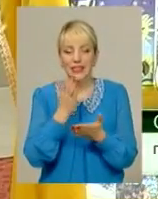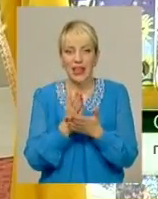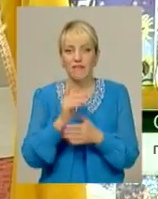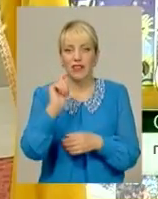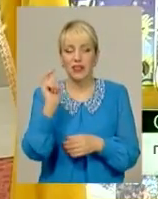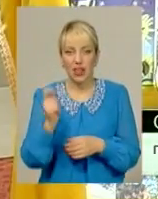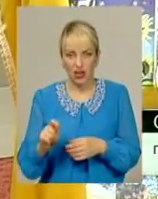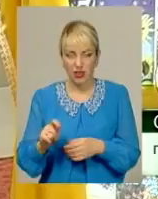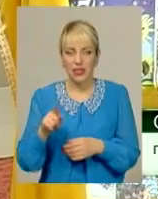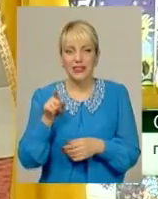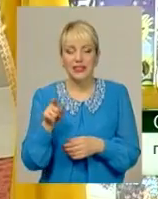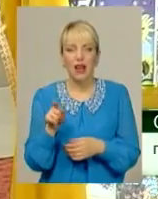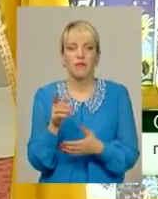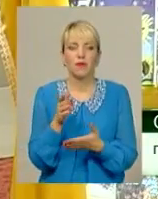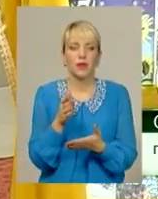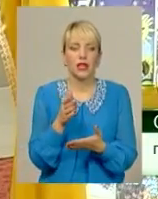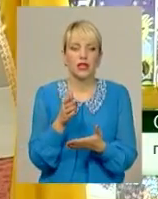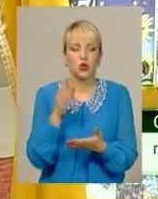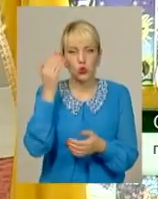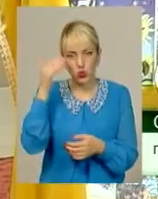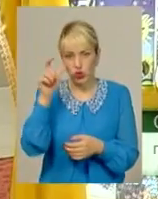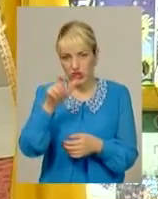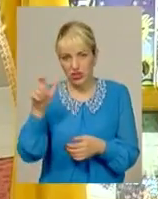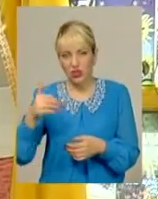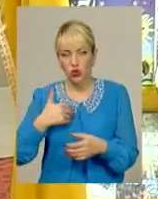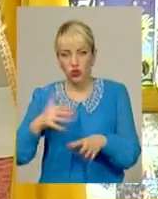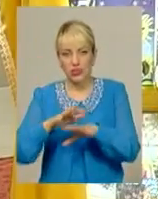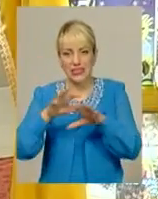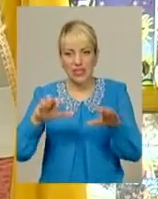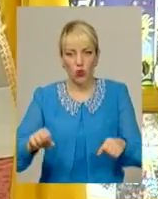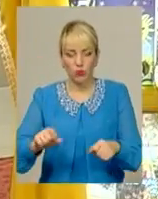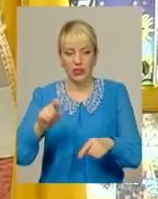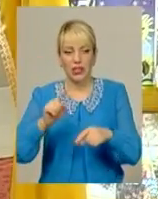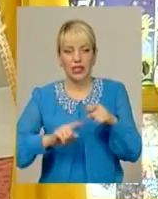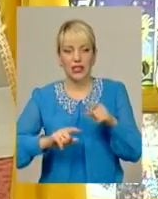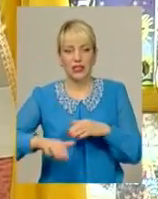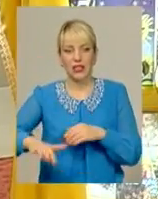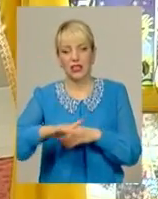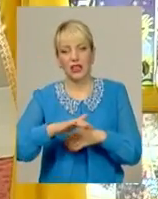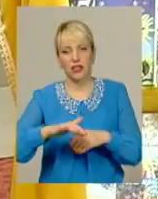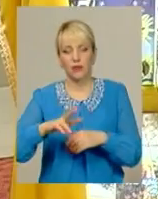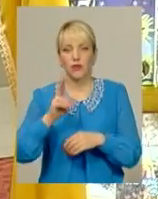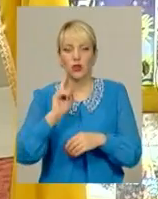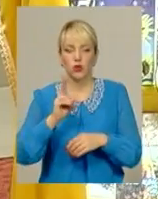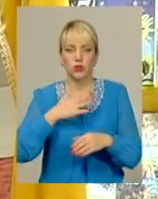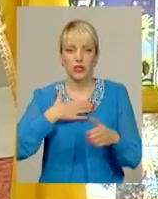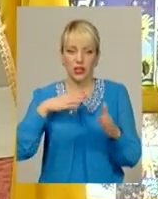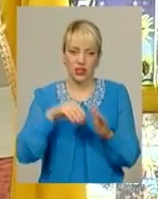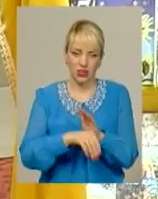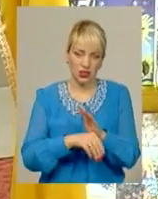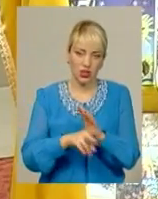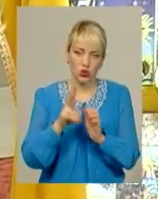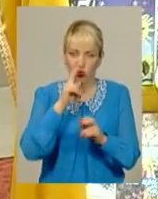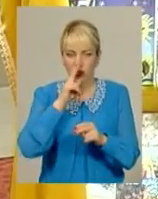Там є війна і там чужинці хочуть захопити рідний край. Хтось гене, хтось